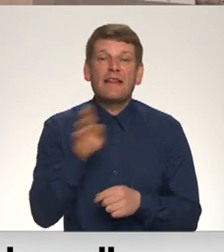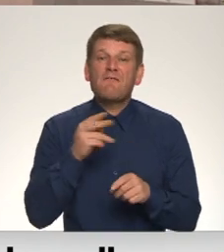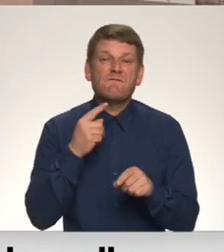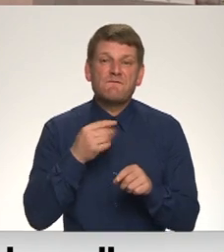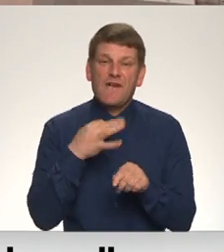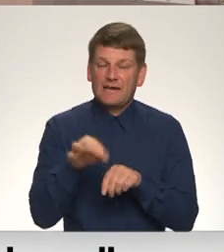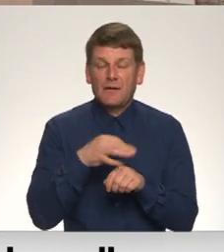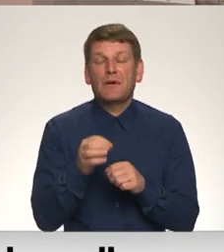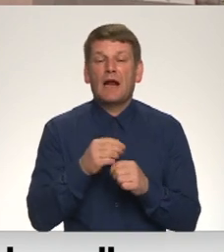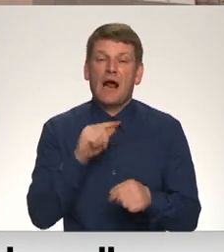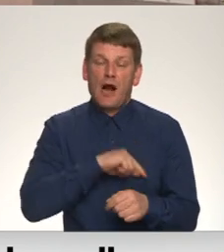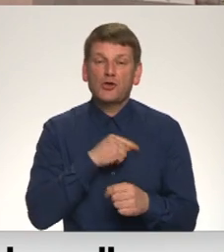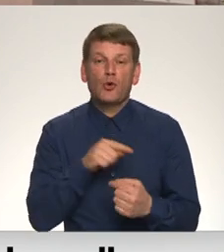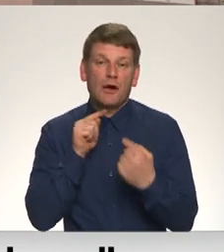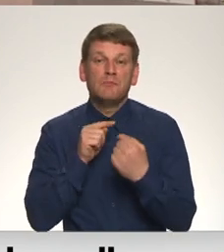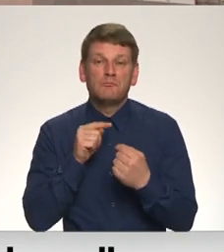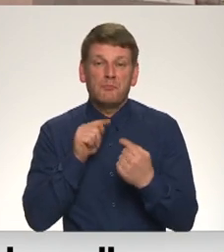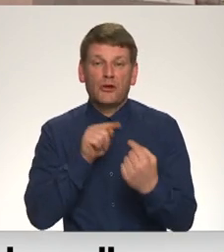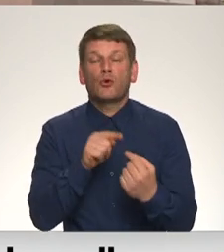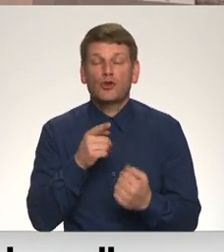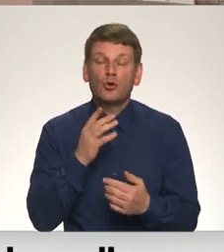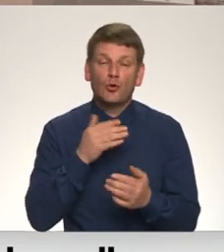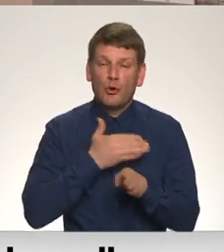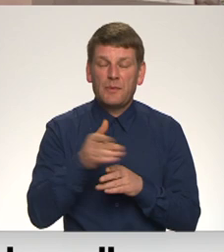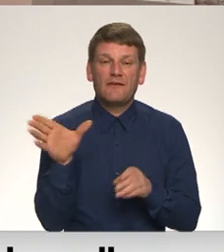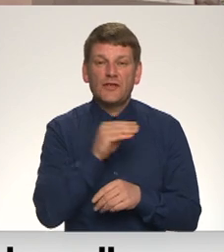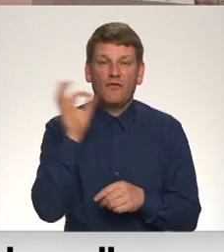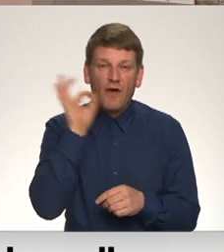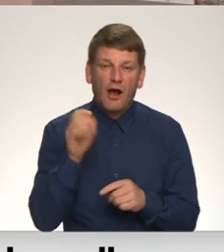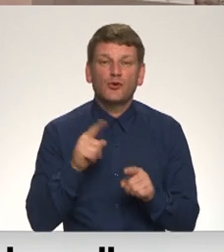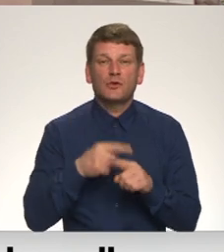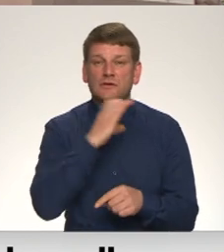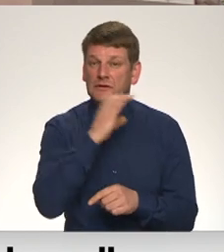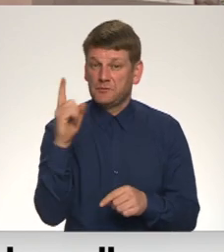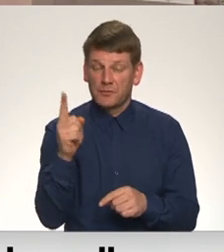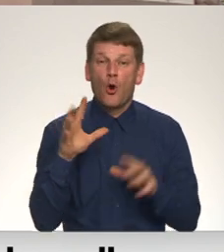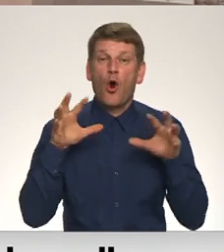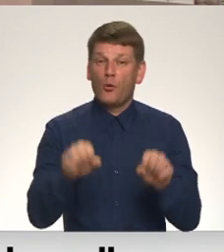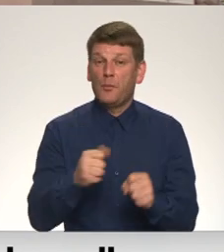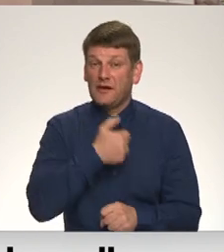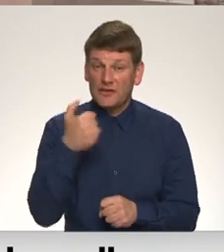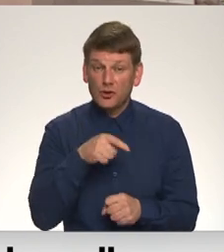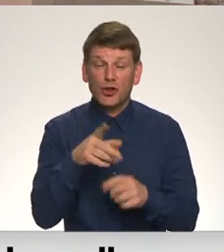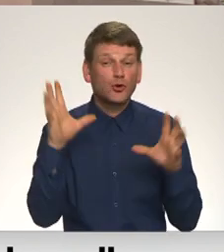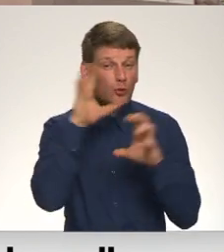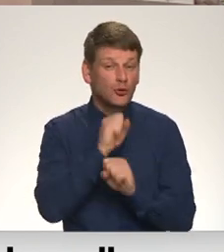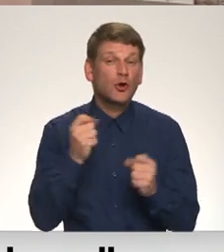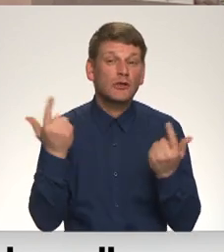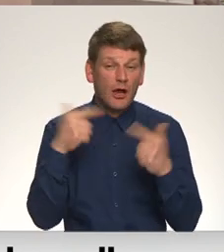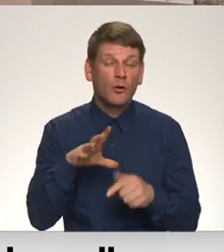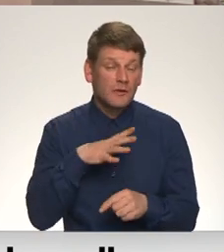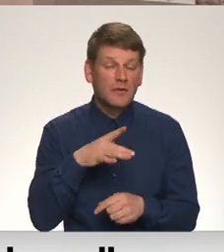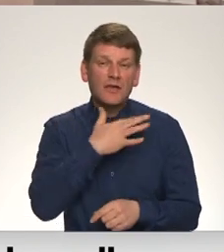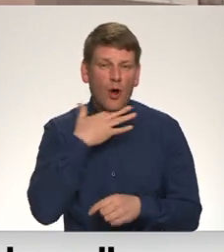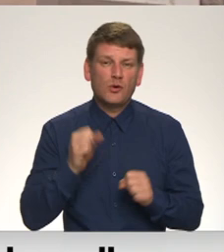rakstura pretošanās Latvijā turpinājās visas vāc un, protams, arī padomju okupācijas gadus. Šajos tumšajos laikos bija ļoti